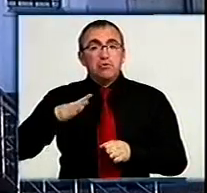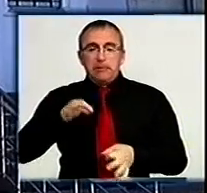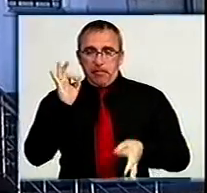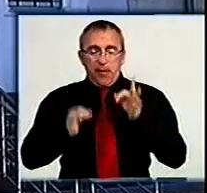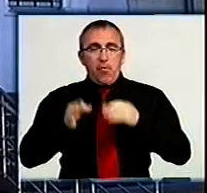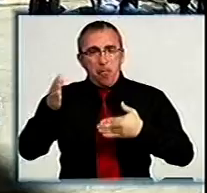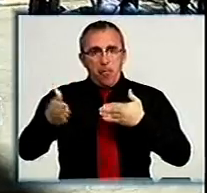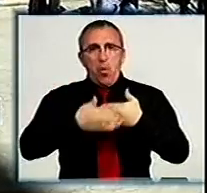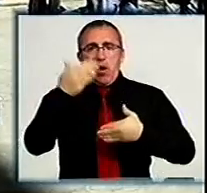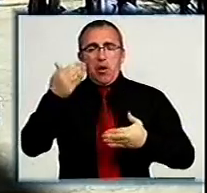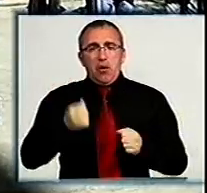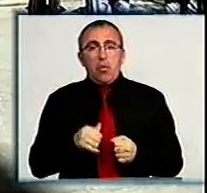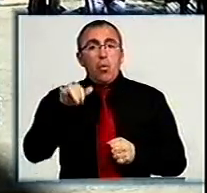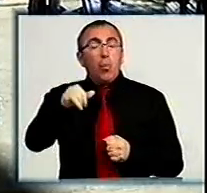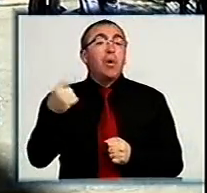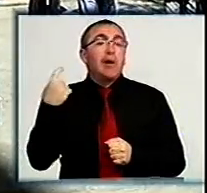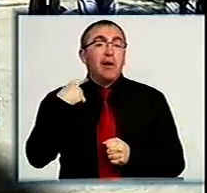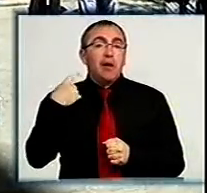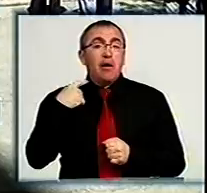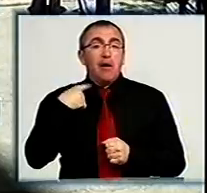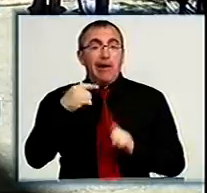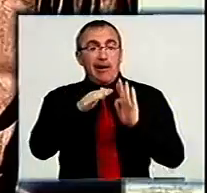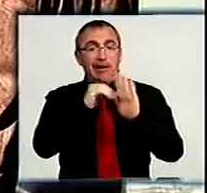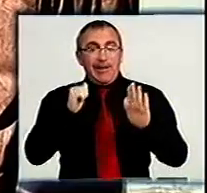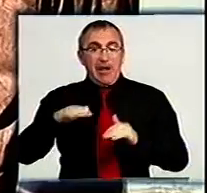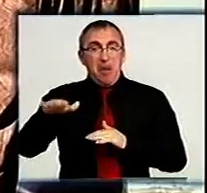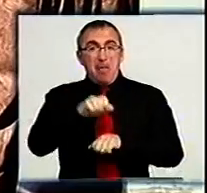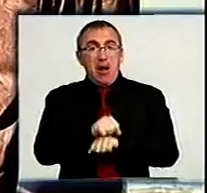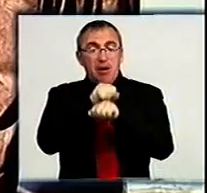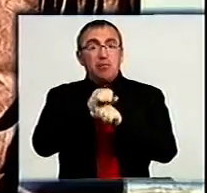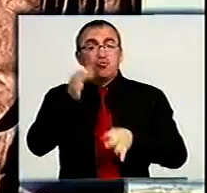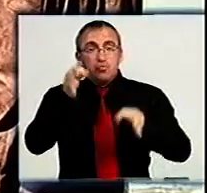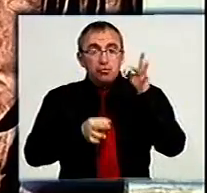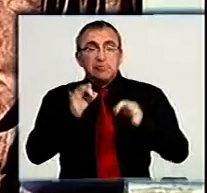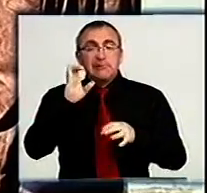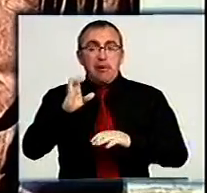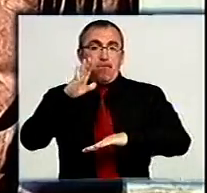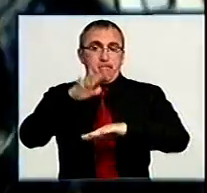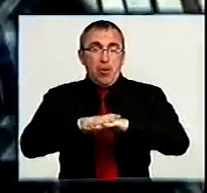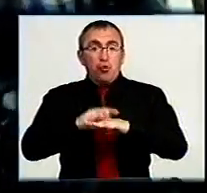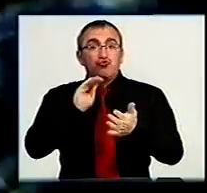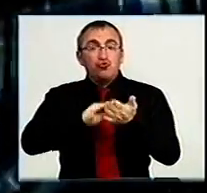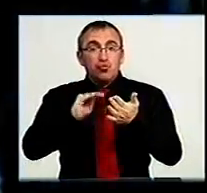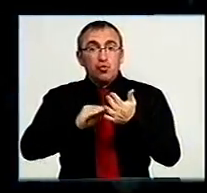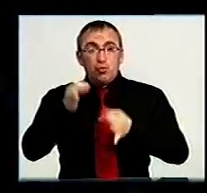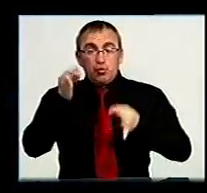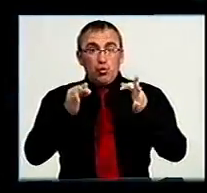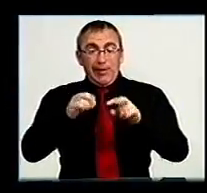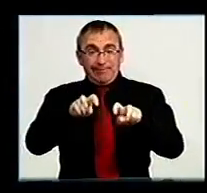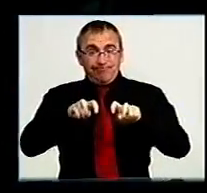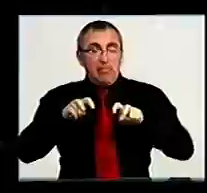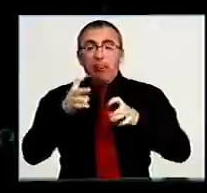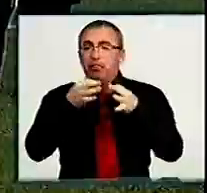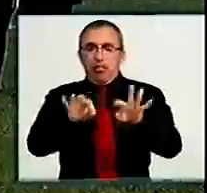покарання. У Кіровограді кредитний майдан продовжує судитися з банками. Журналістів на судові засідання не